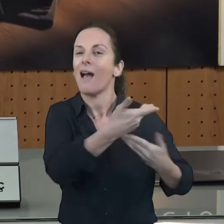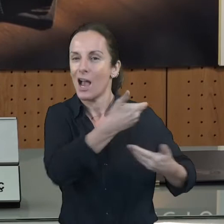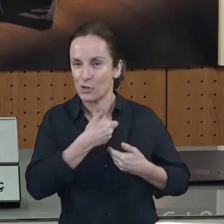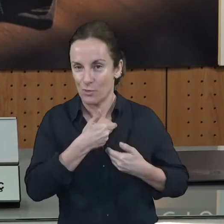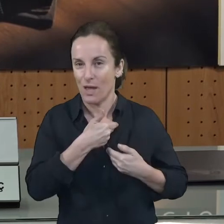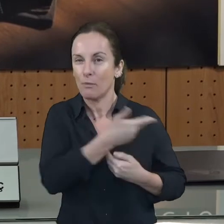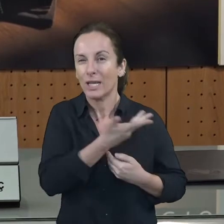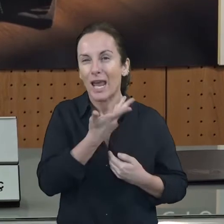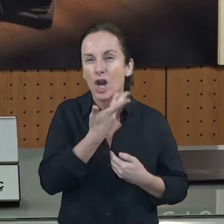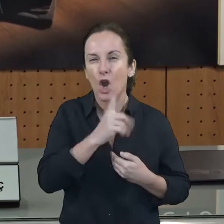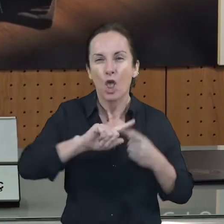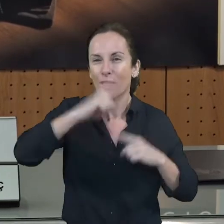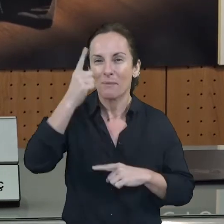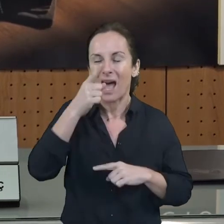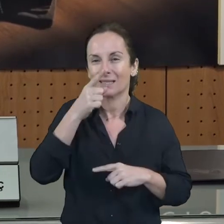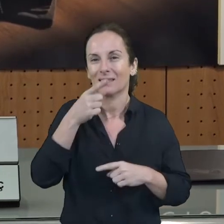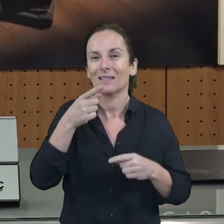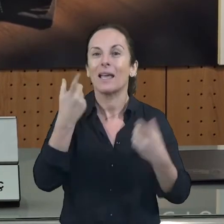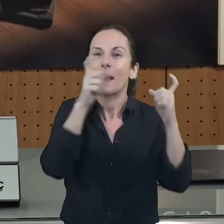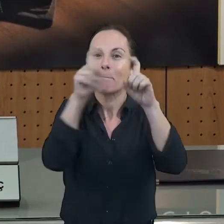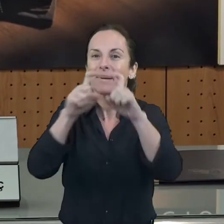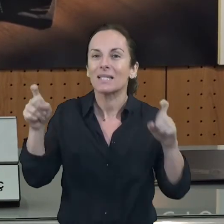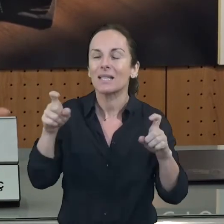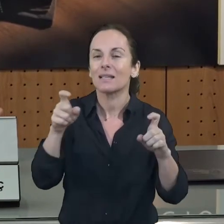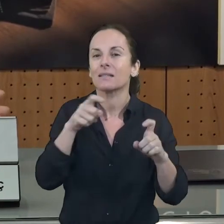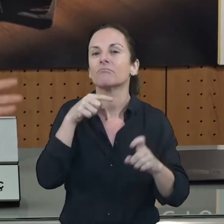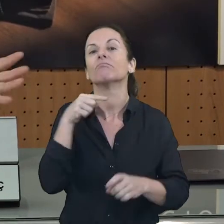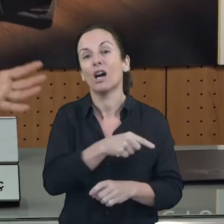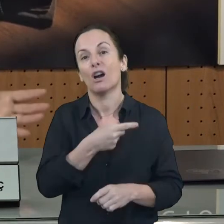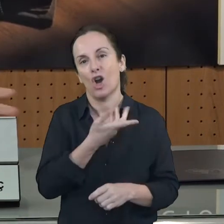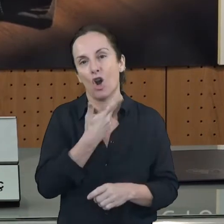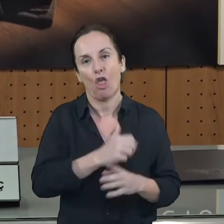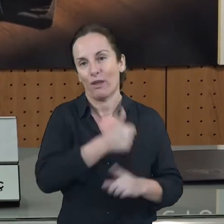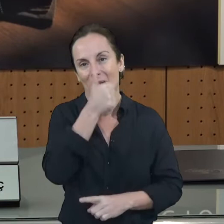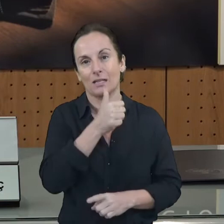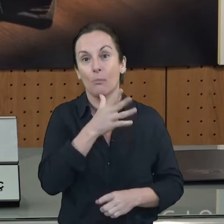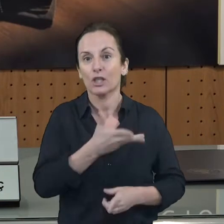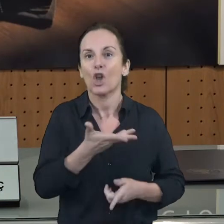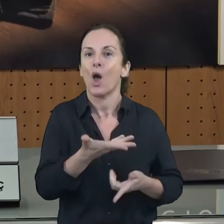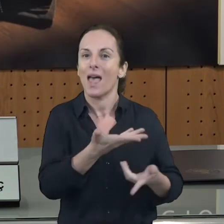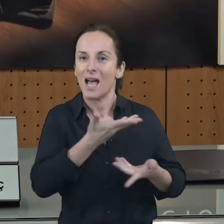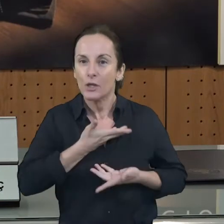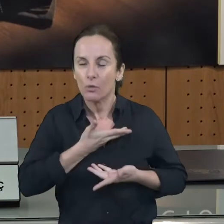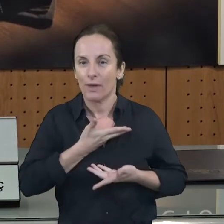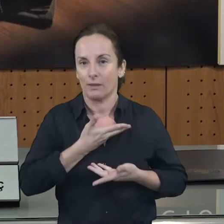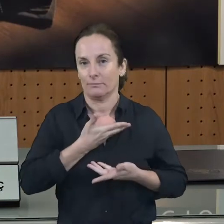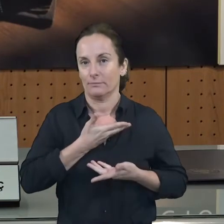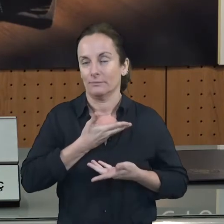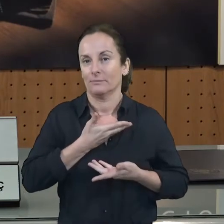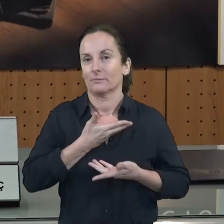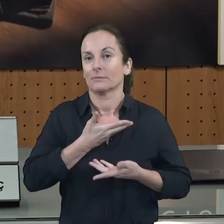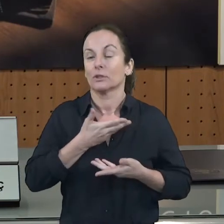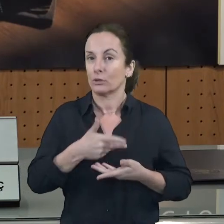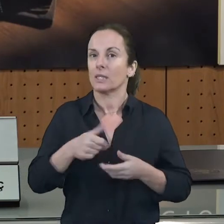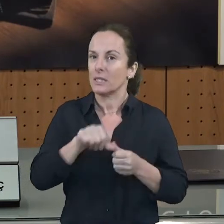en qui vien de destinar aquests recursos, aquestes ajudes i per tant és una feina que hem fet previ però que ara continua amb la col·laboració